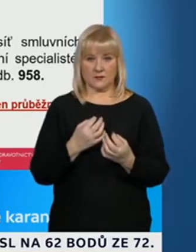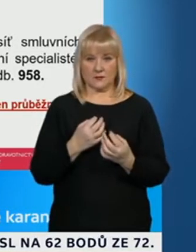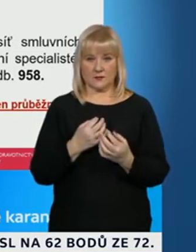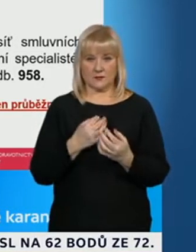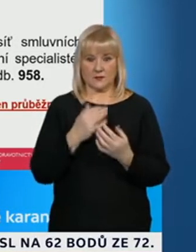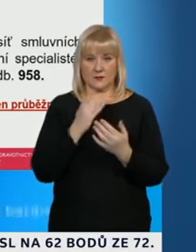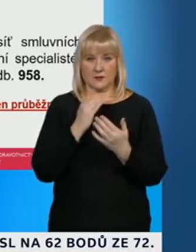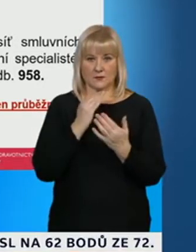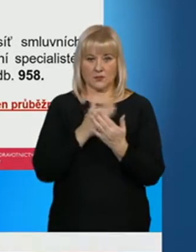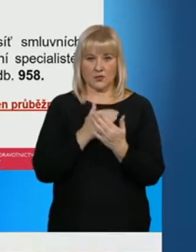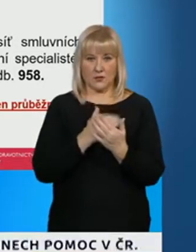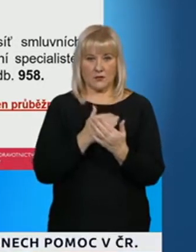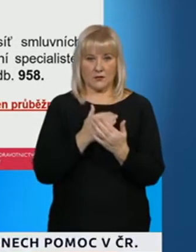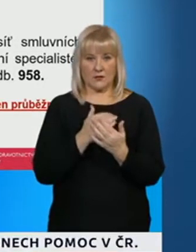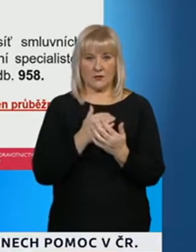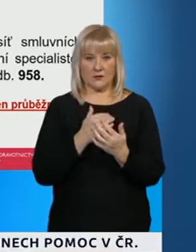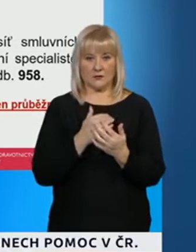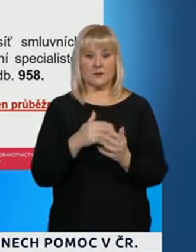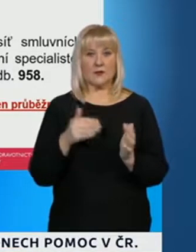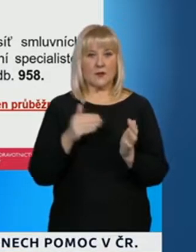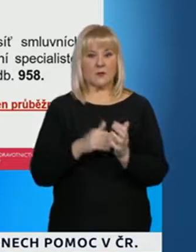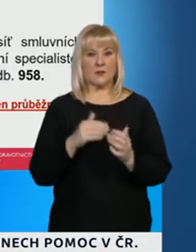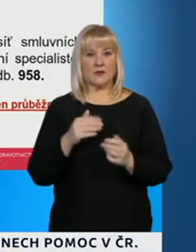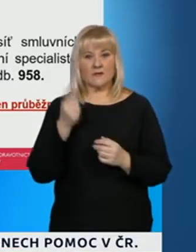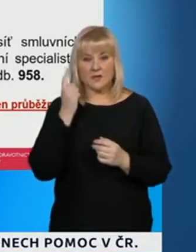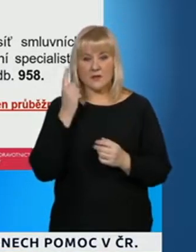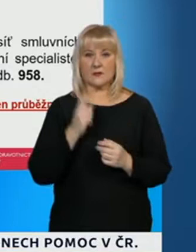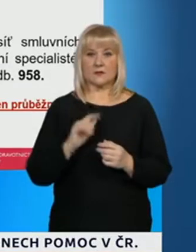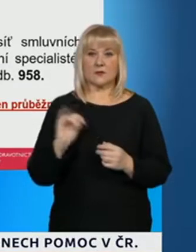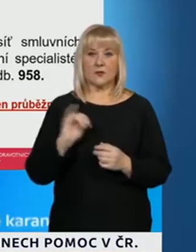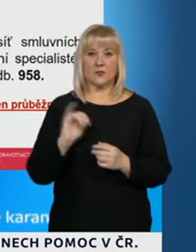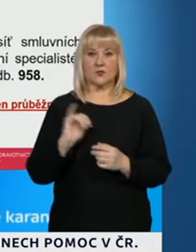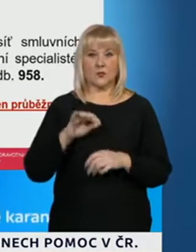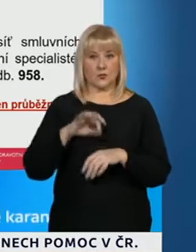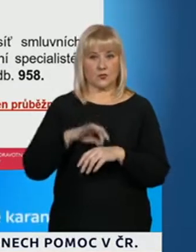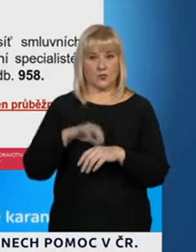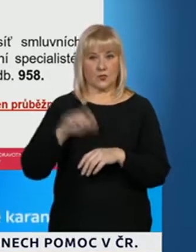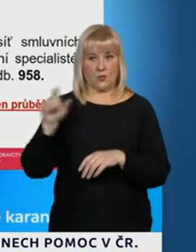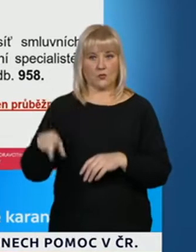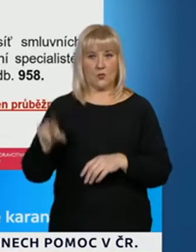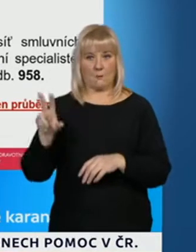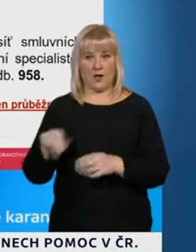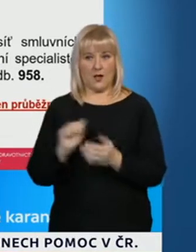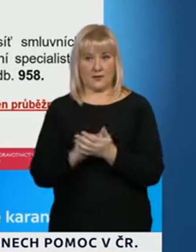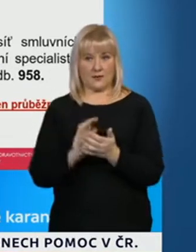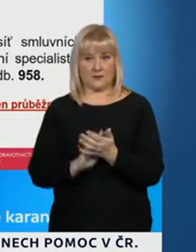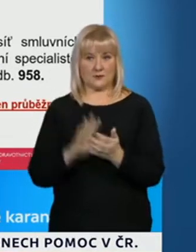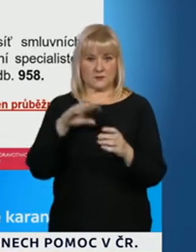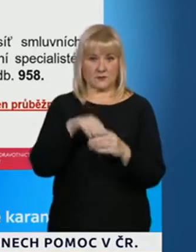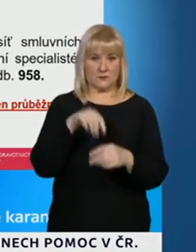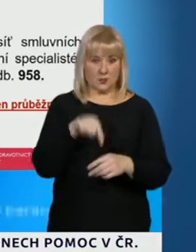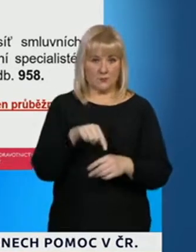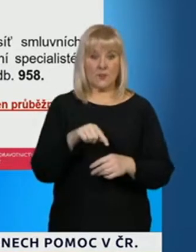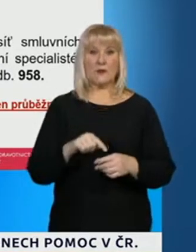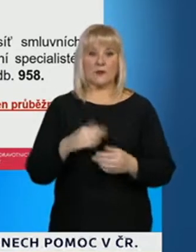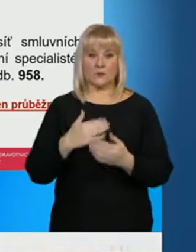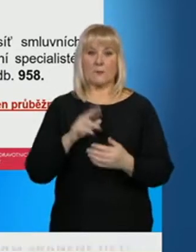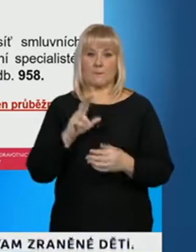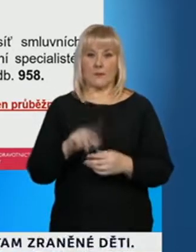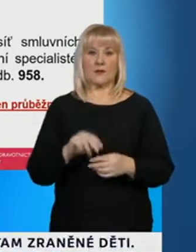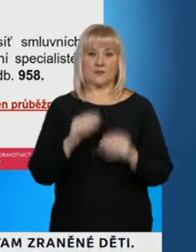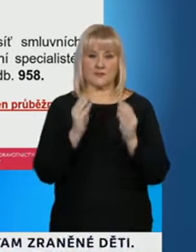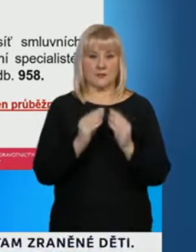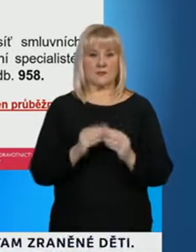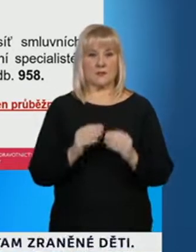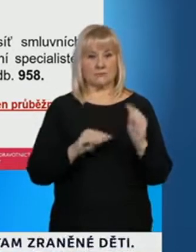je nutné, aby jsme věděli, kdo vlastně z lékařů je registrován, tak máme nastaven systém